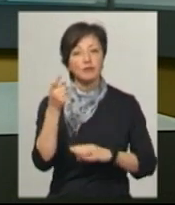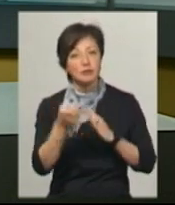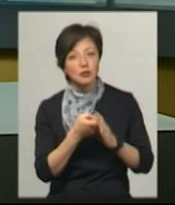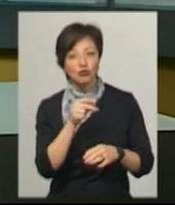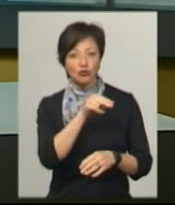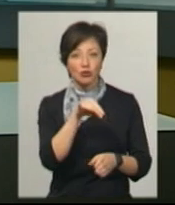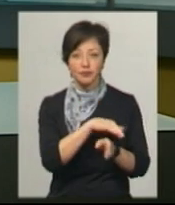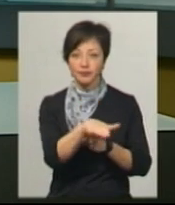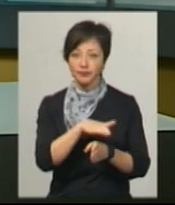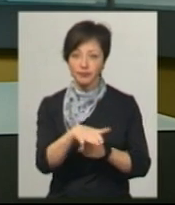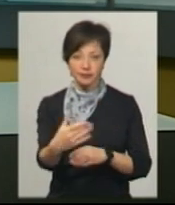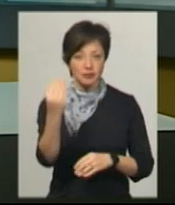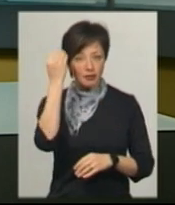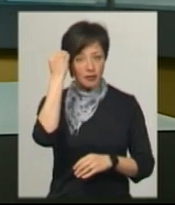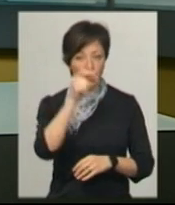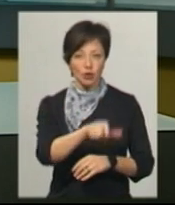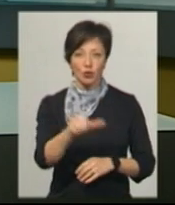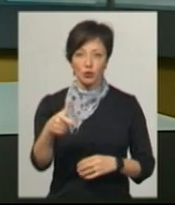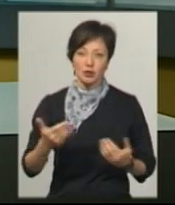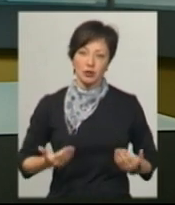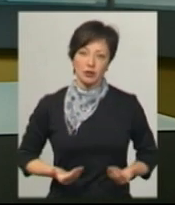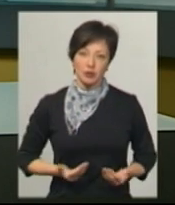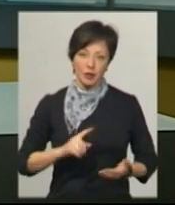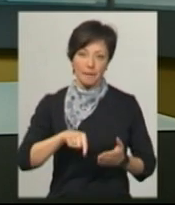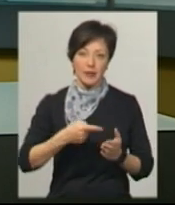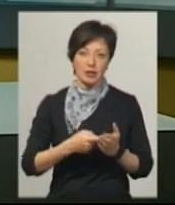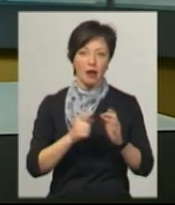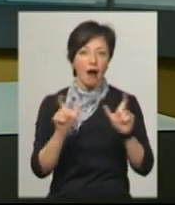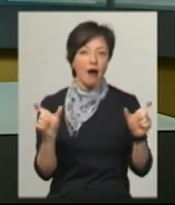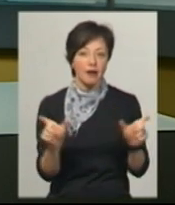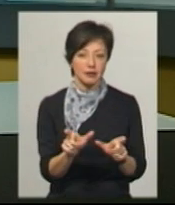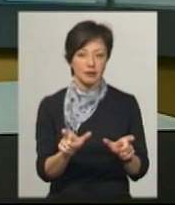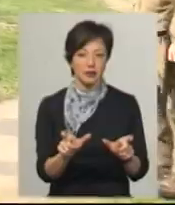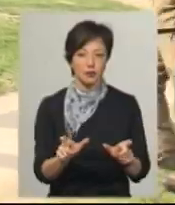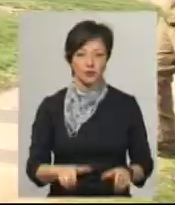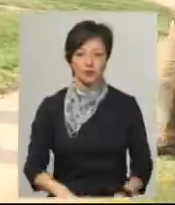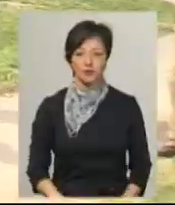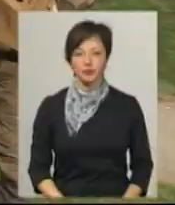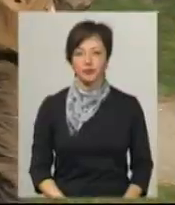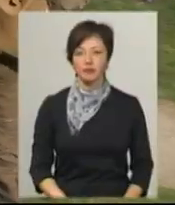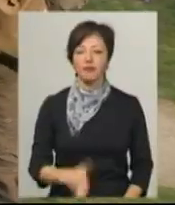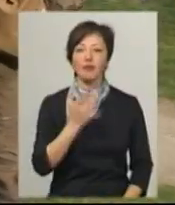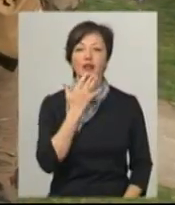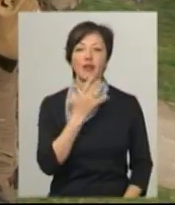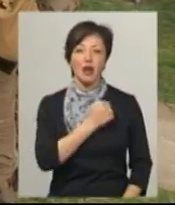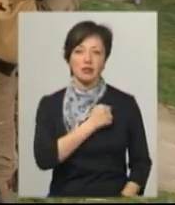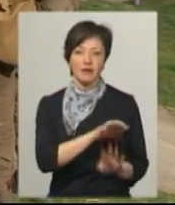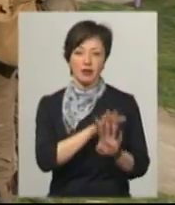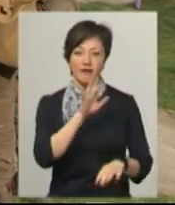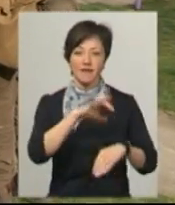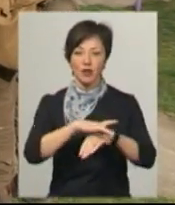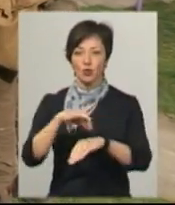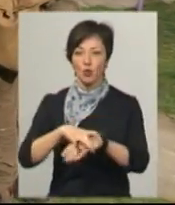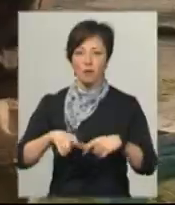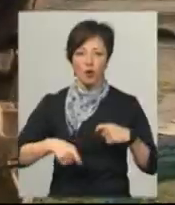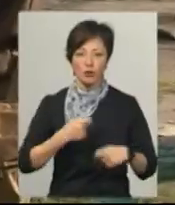дотримуються на їх погляд жителі хмельницького карантину. Подробиці далі. Нацгвардійці фіксують порушників, перевіряють